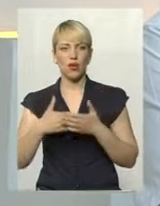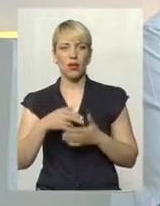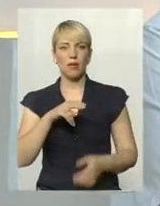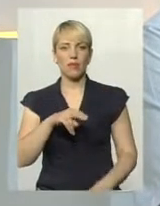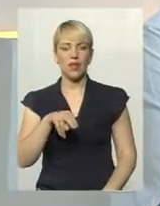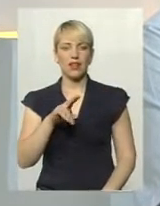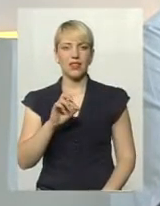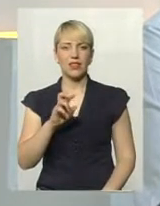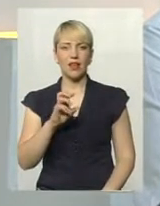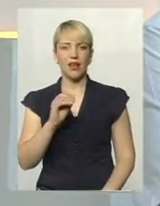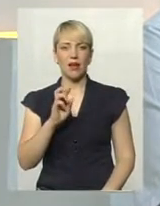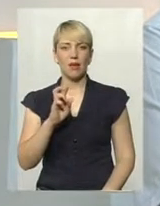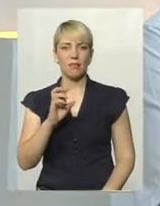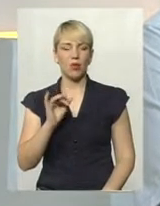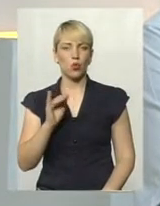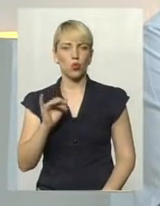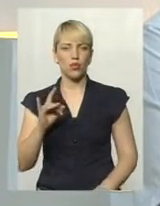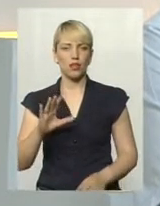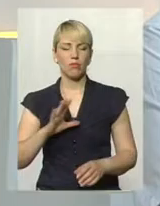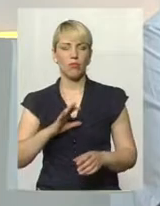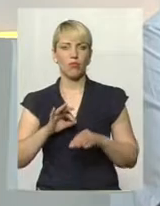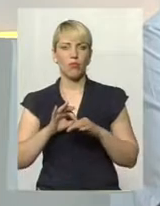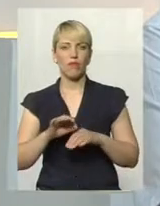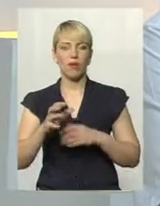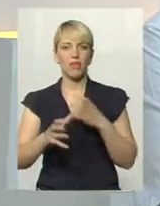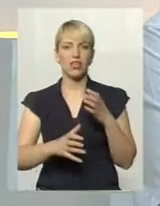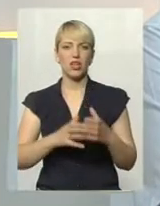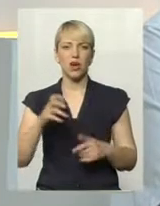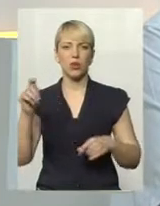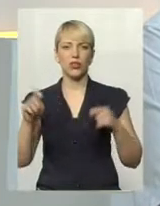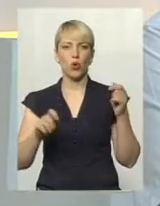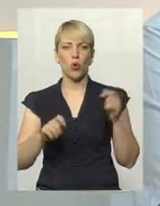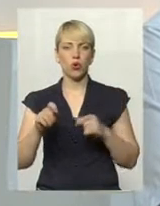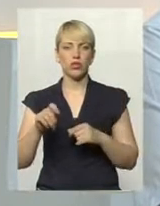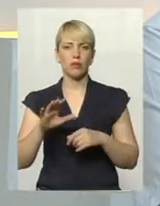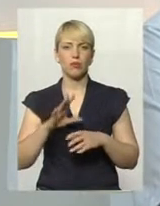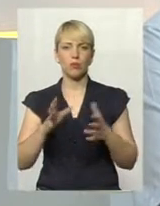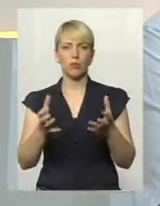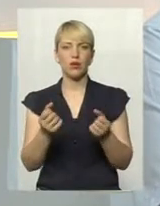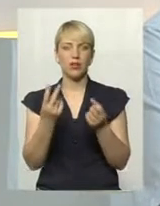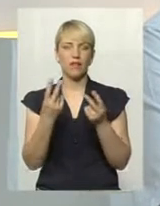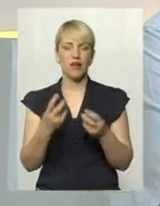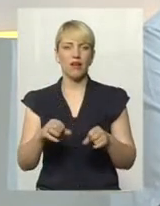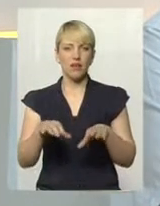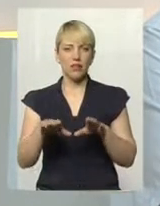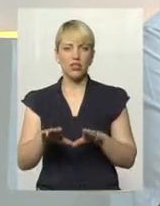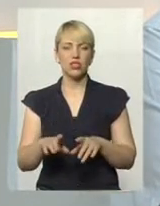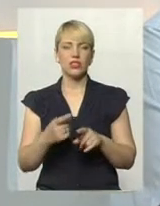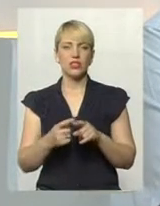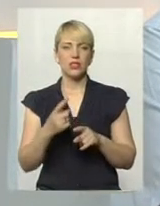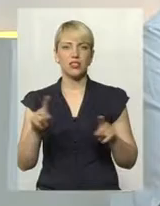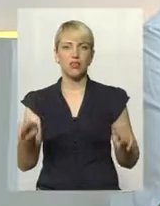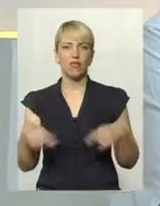Кубертено було проведено міжнародний конгрес і прийнято два великих таких рішення. Перший – це